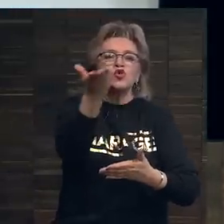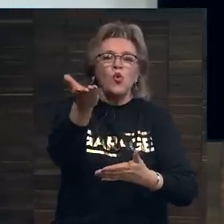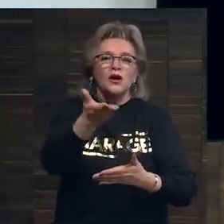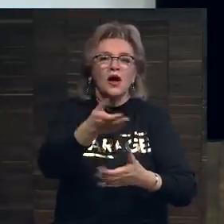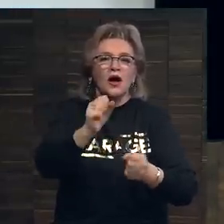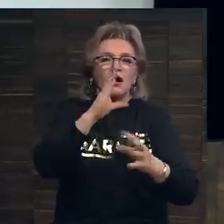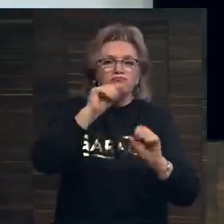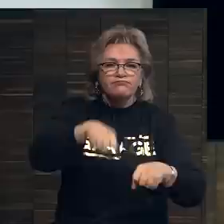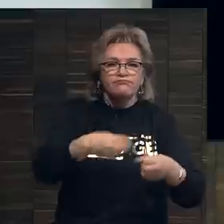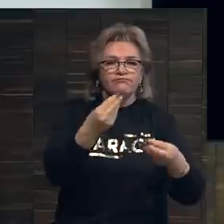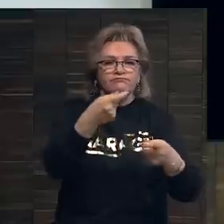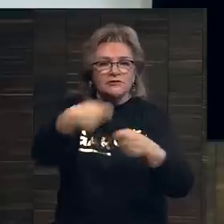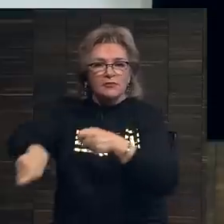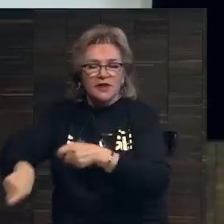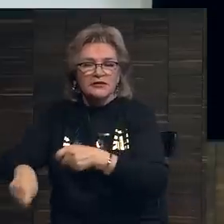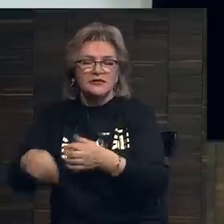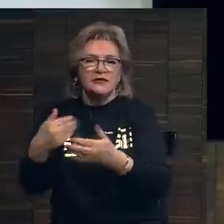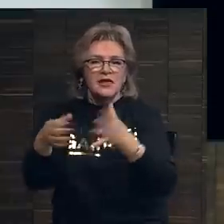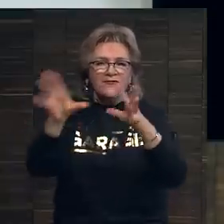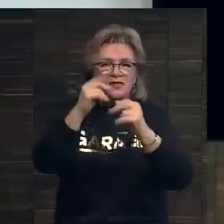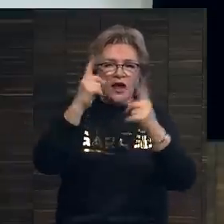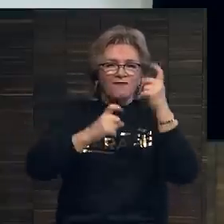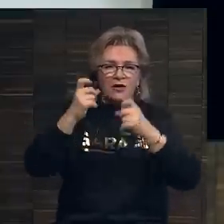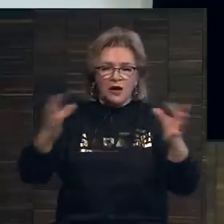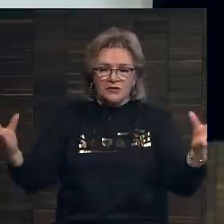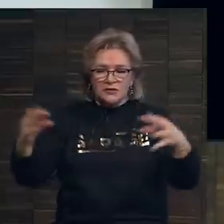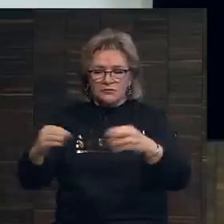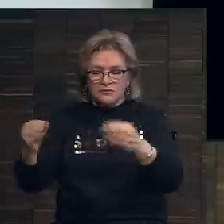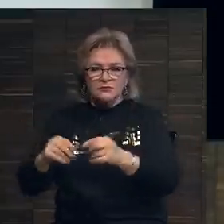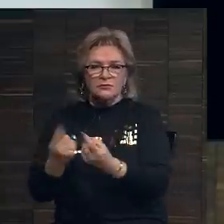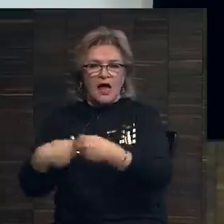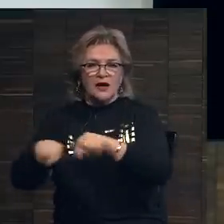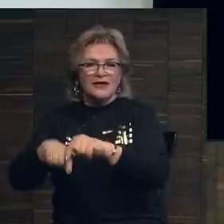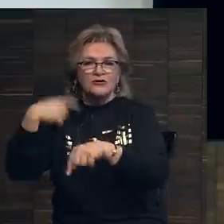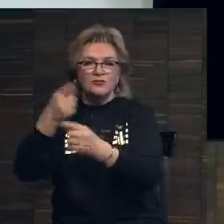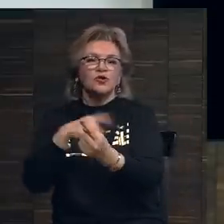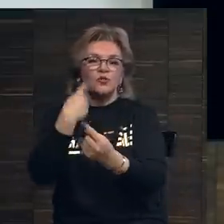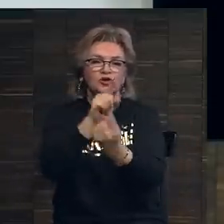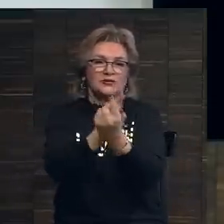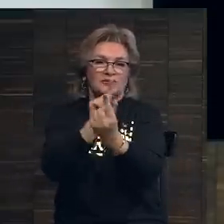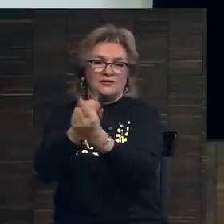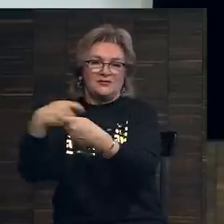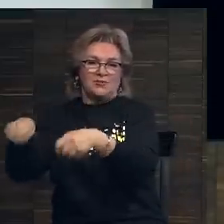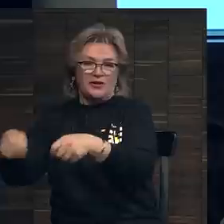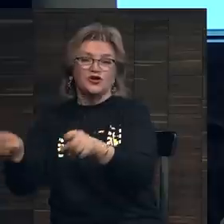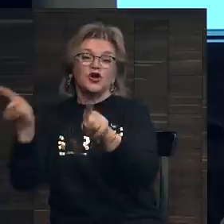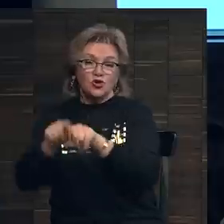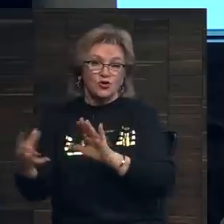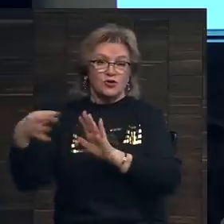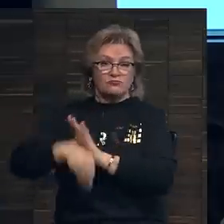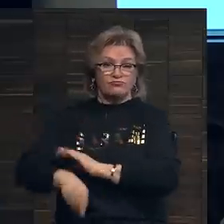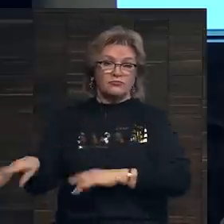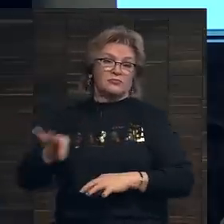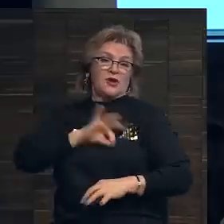предлагают заплатить. Вся эта информация потом ими используется для организации частных продаж. Это также идет на